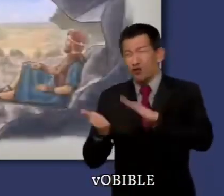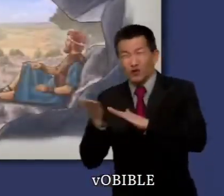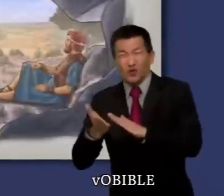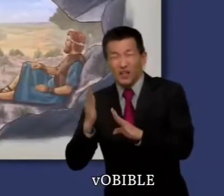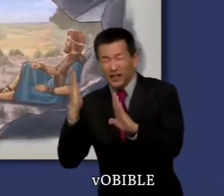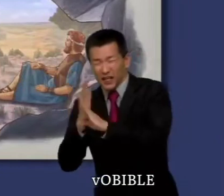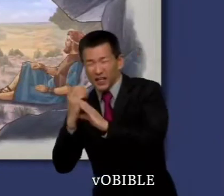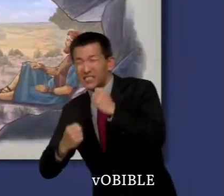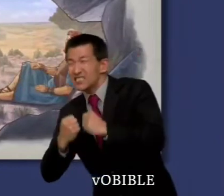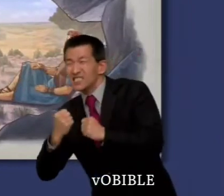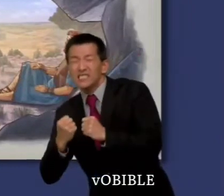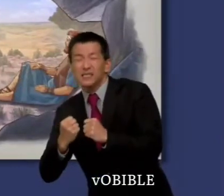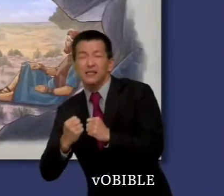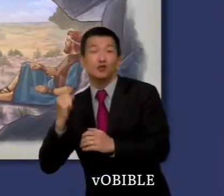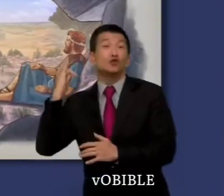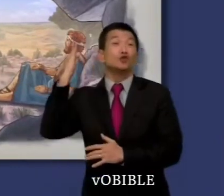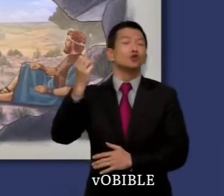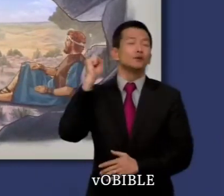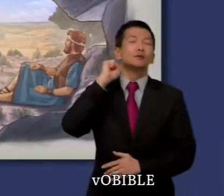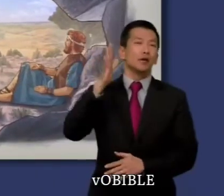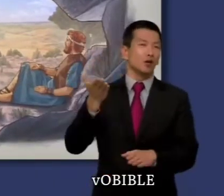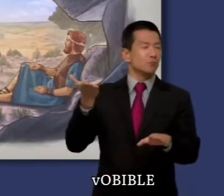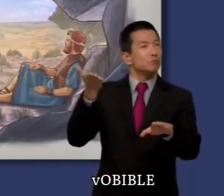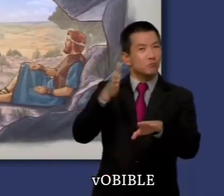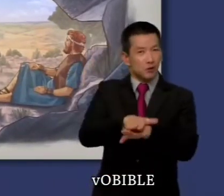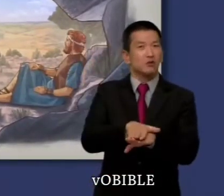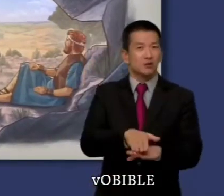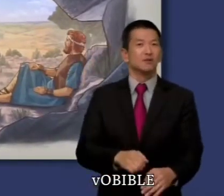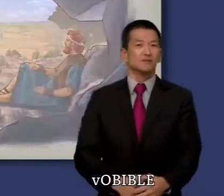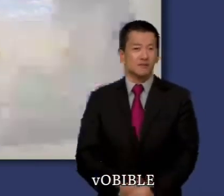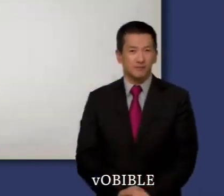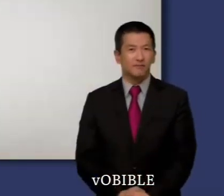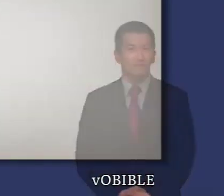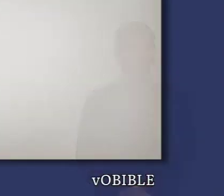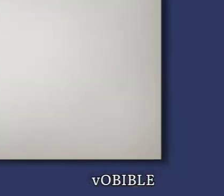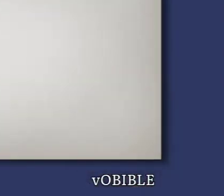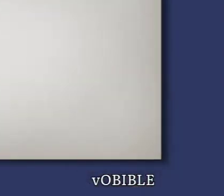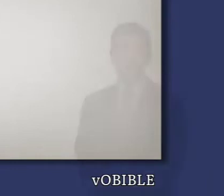David s'enfuit pour sauver sa vie. Il restera fugitif jusqu'à la mort de Saül.